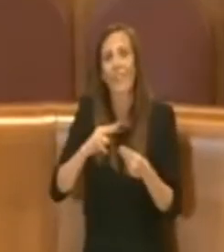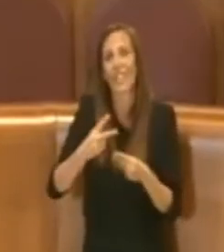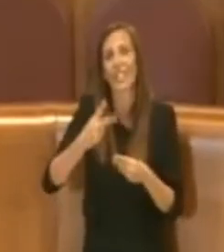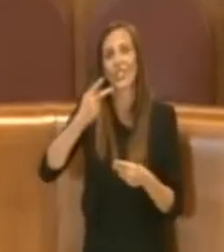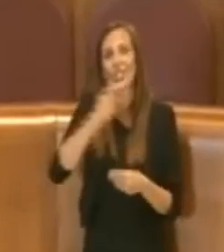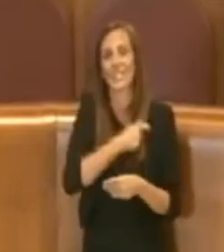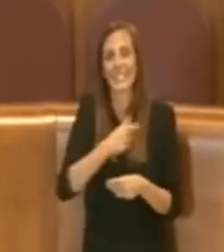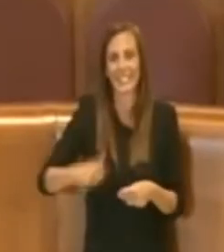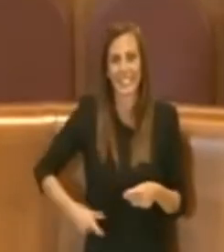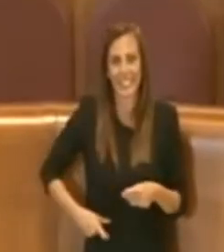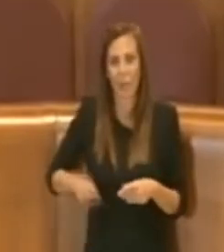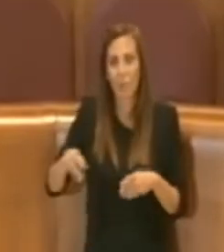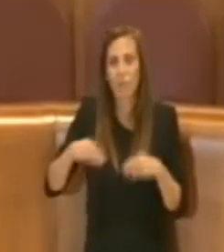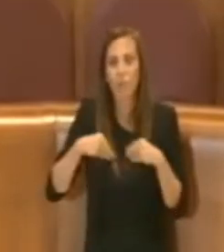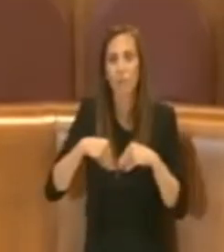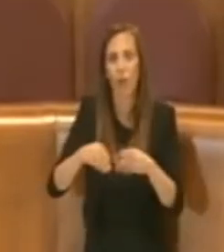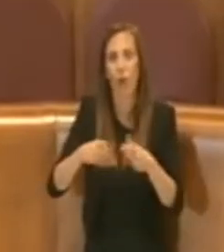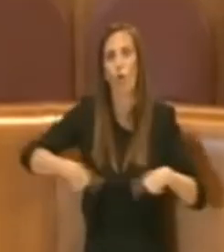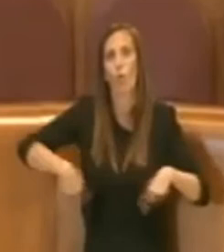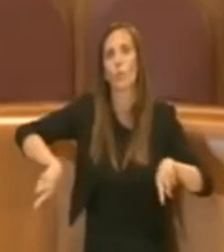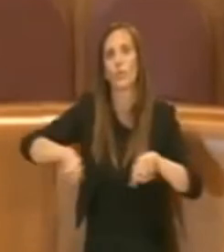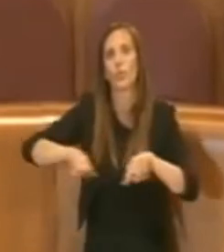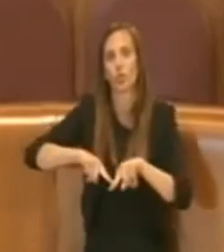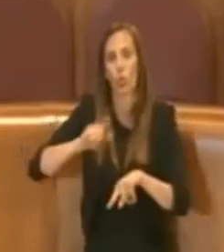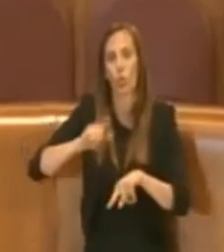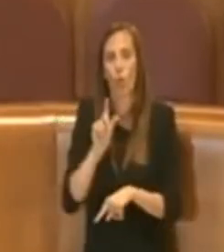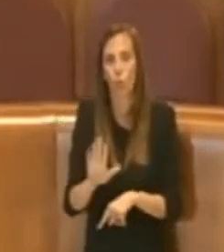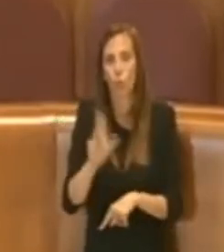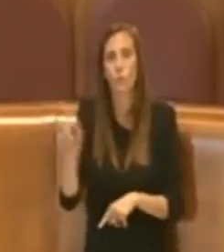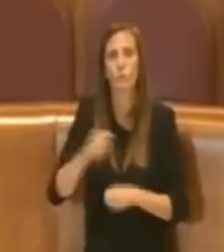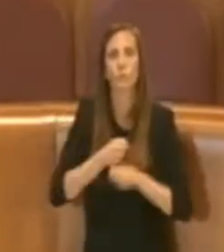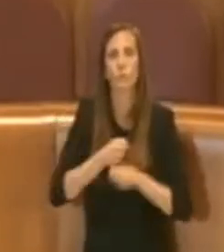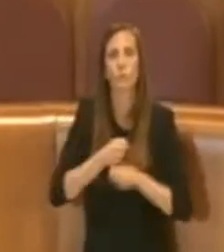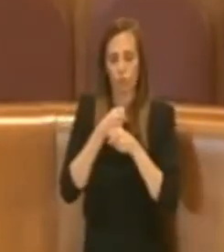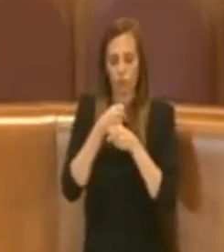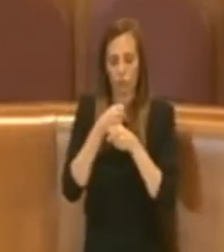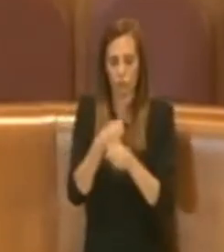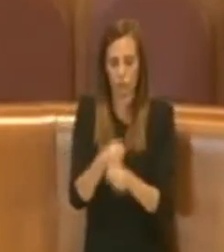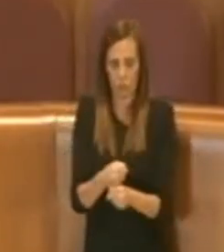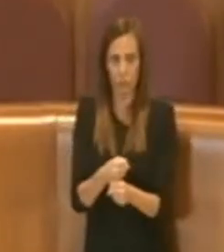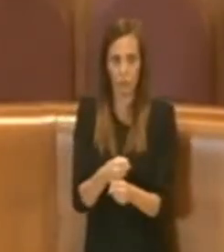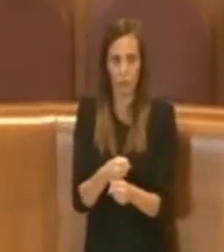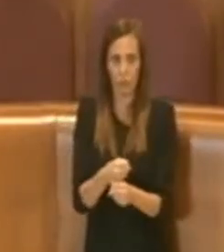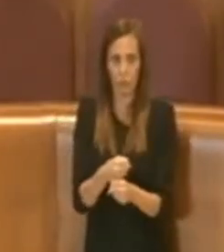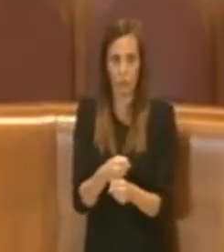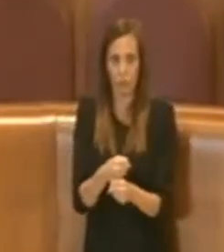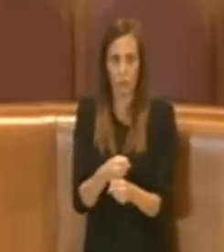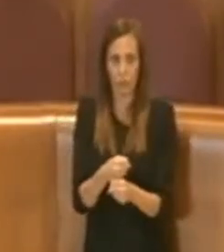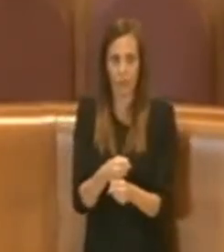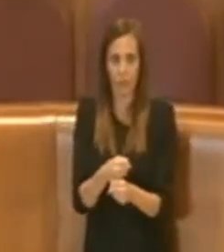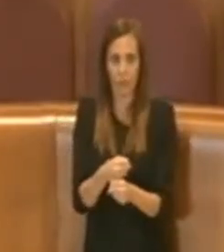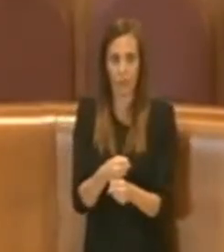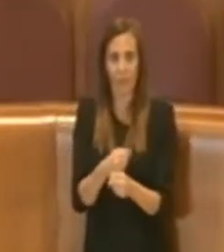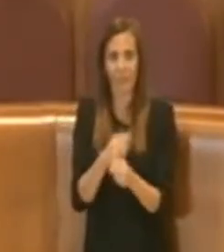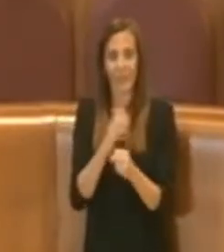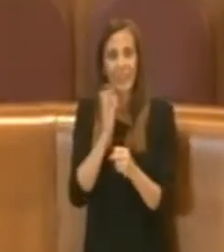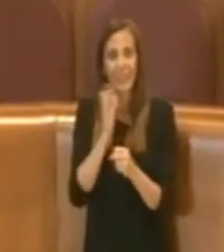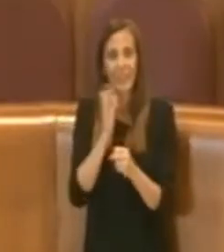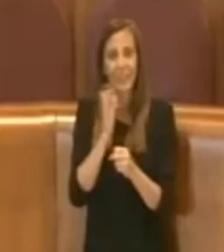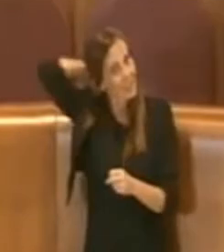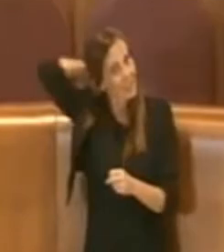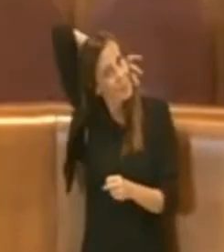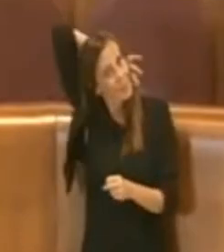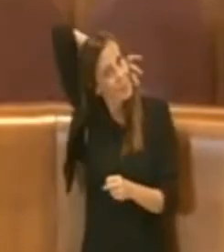partecipò per la prima volta alla commissione cultura e ci rappresentò come facendo parte eh come facendo una semplice